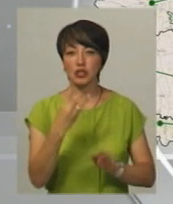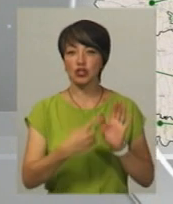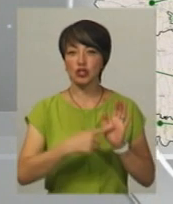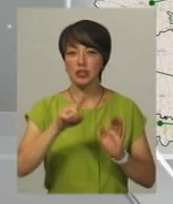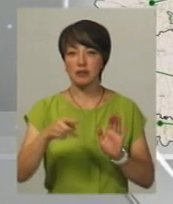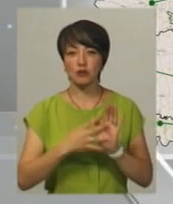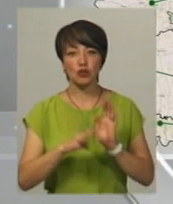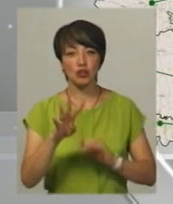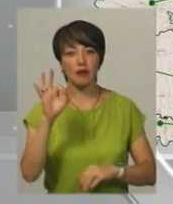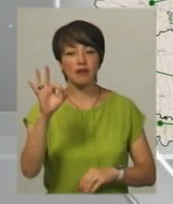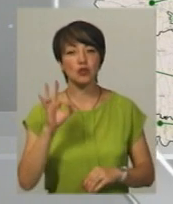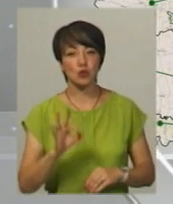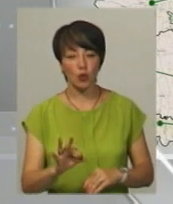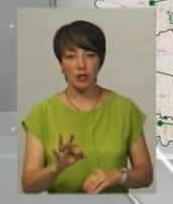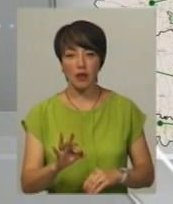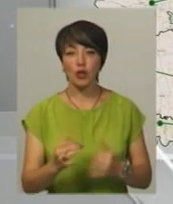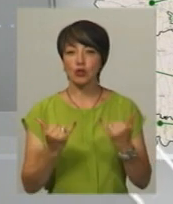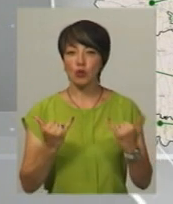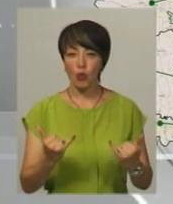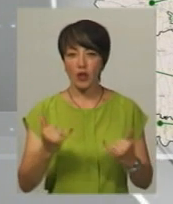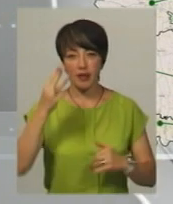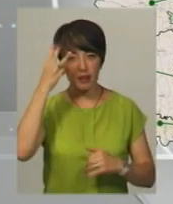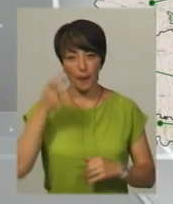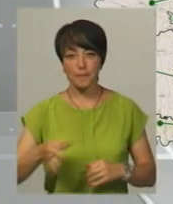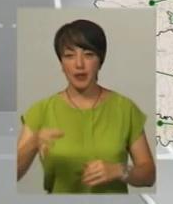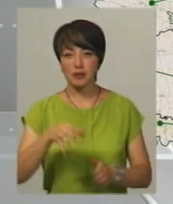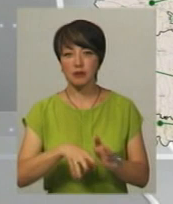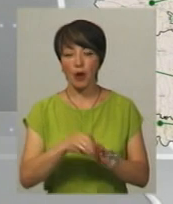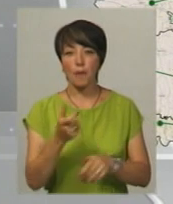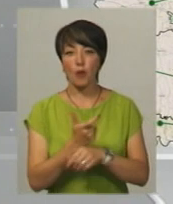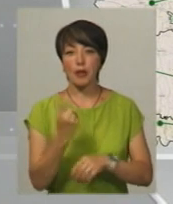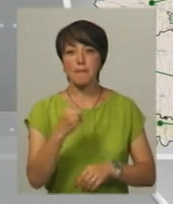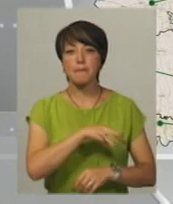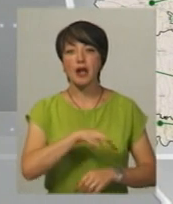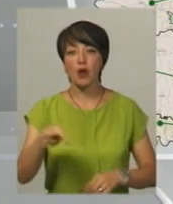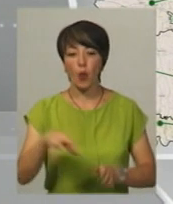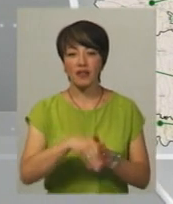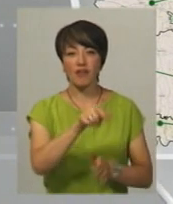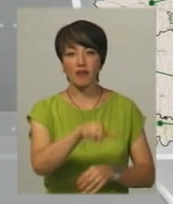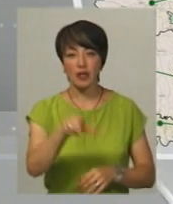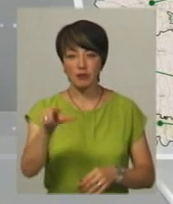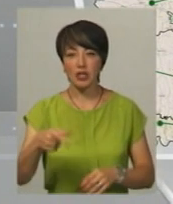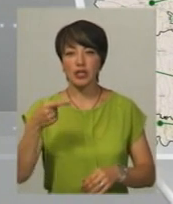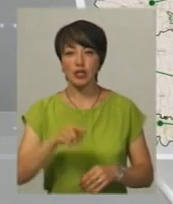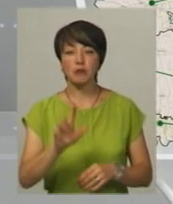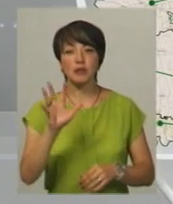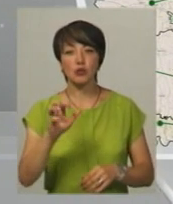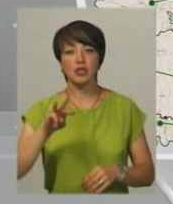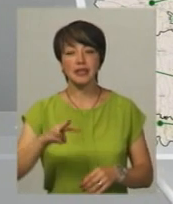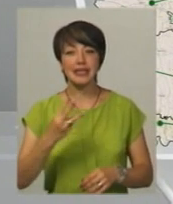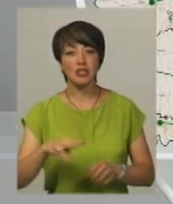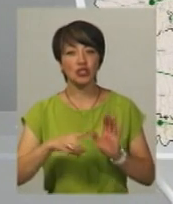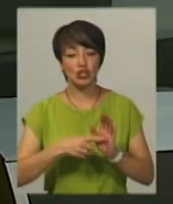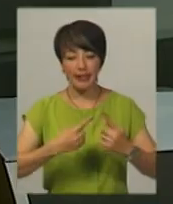,94%. Нагадаю, сьогодні на Хмельниччині голосує понад мільйон виборців на 1536